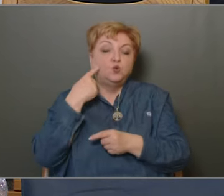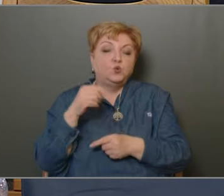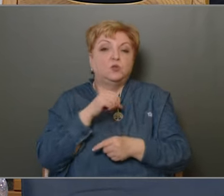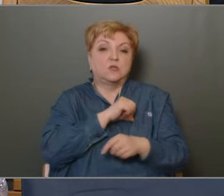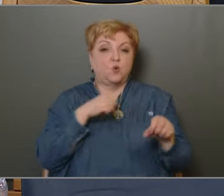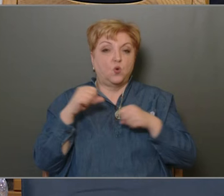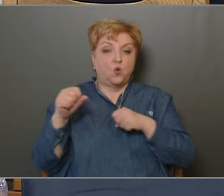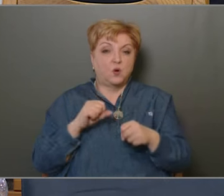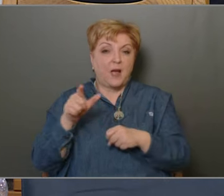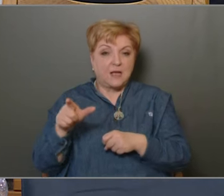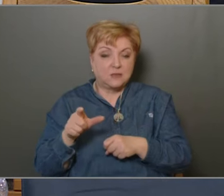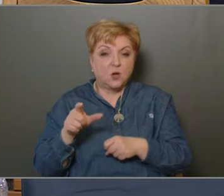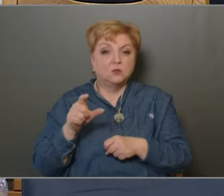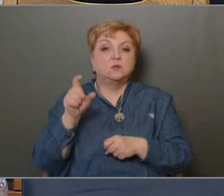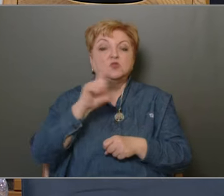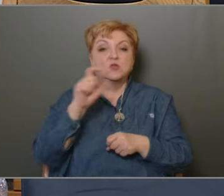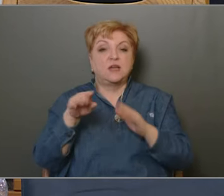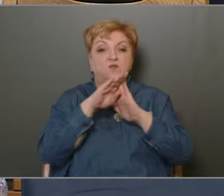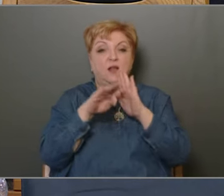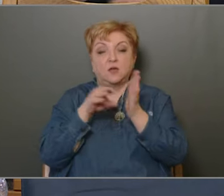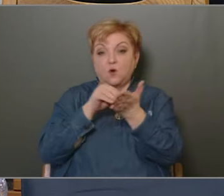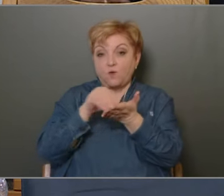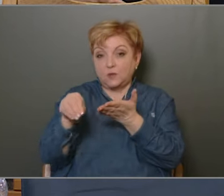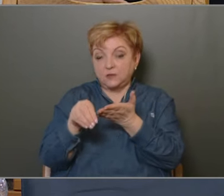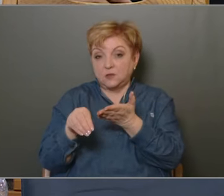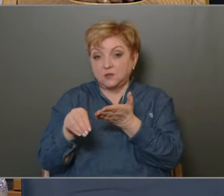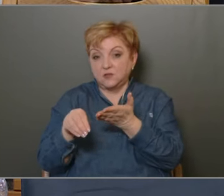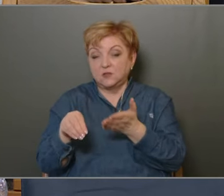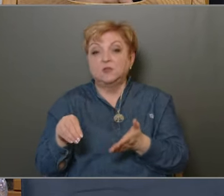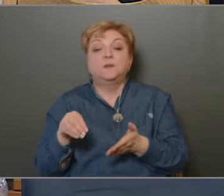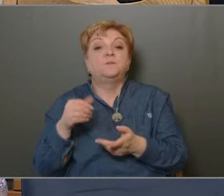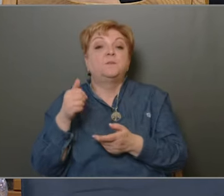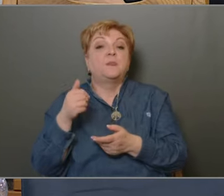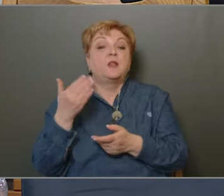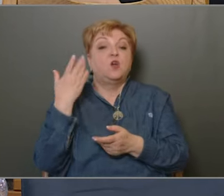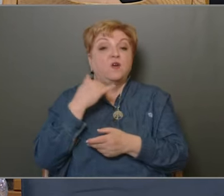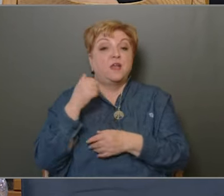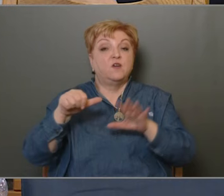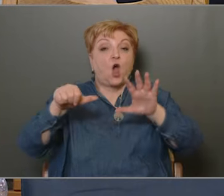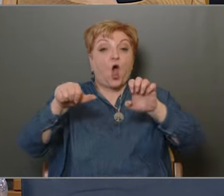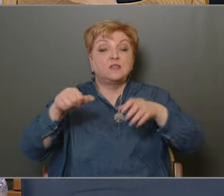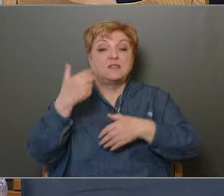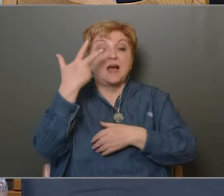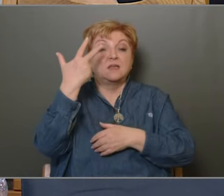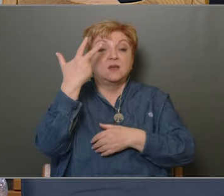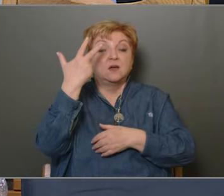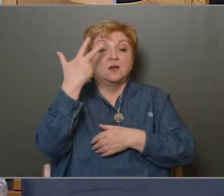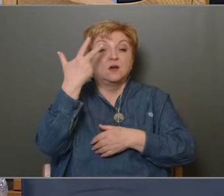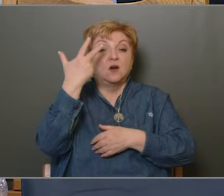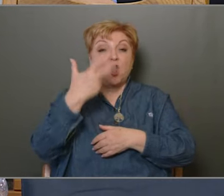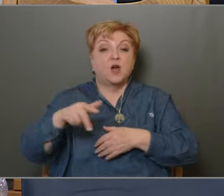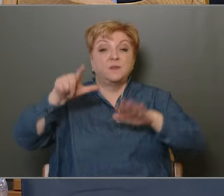önkormányzat szociális feladatokra folyadítani. A tavaly évben a keleti önkormányzat 637 millió forintot kellett